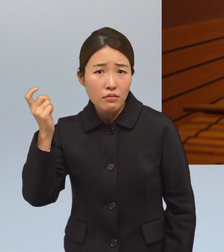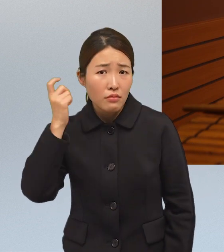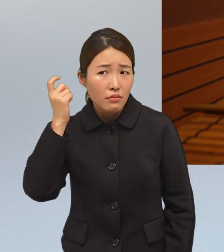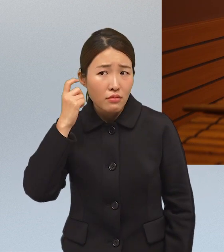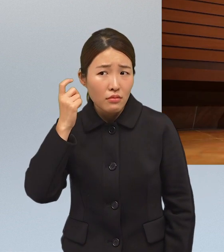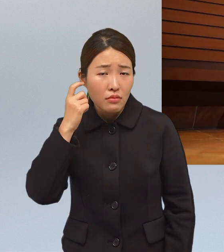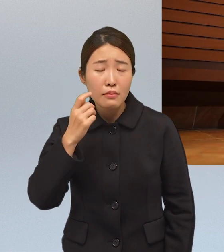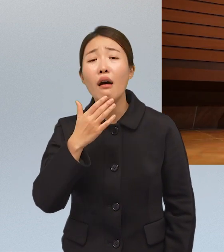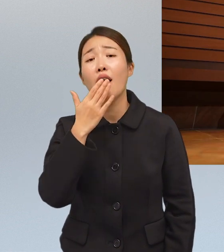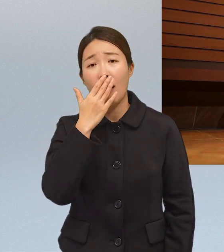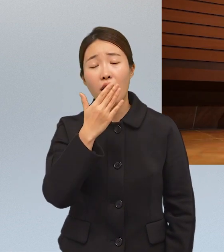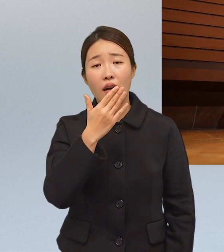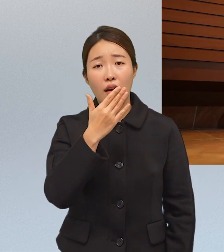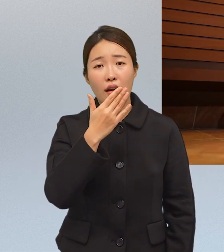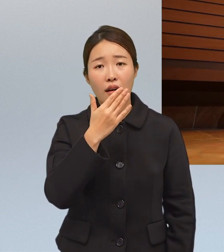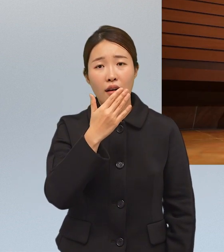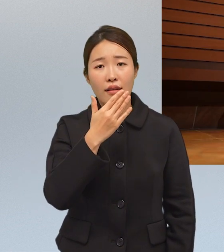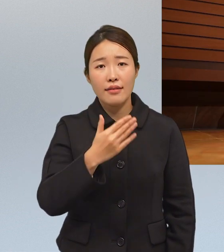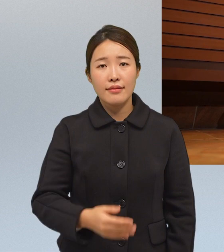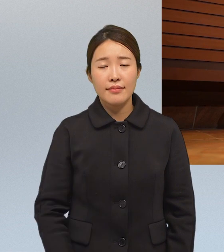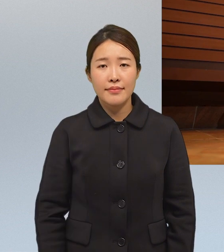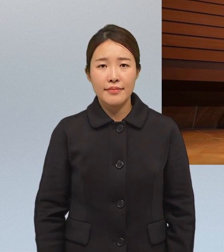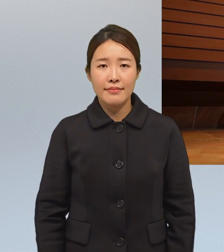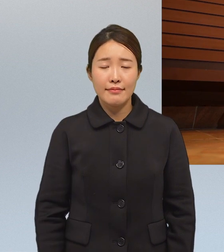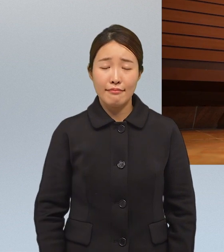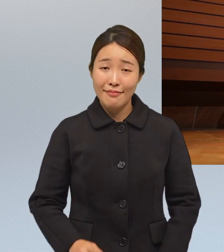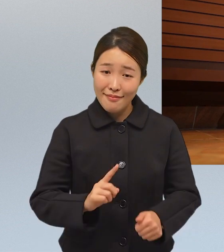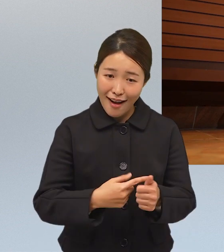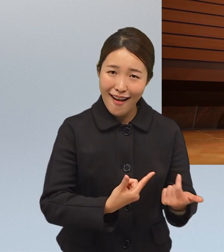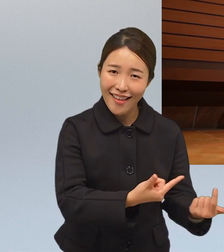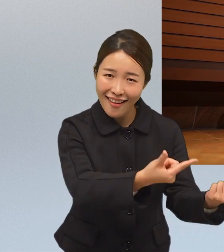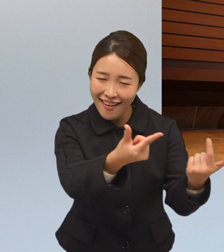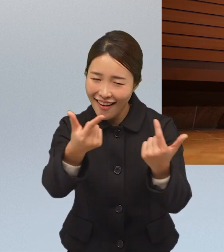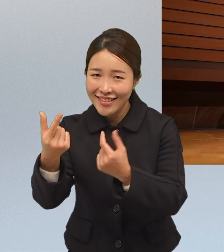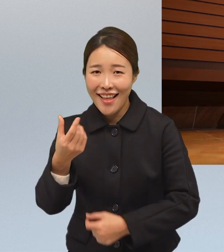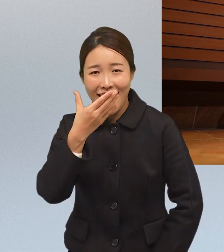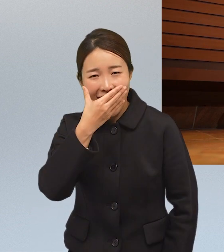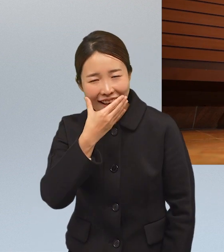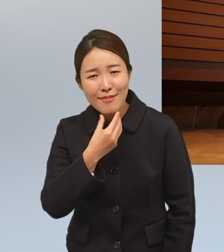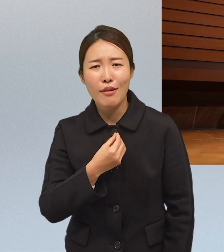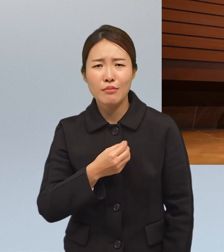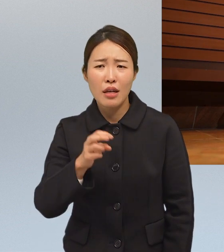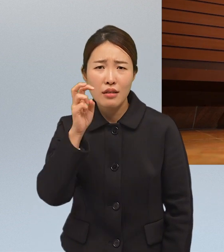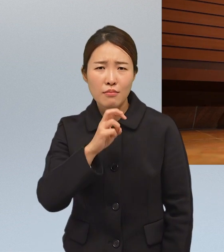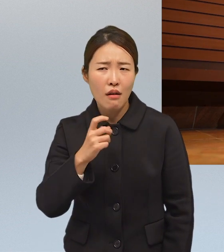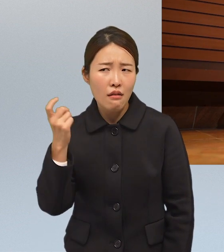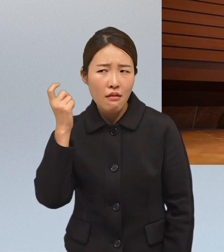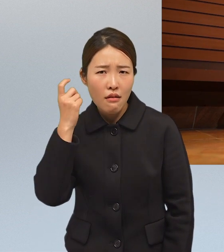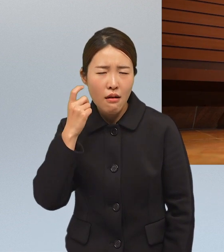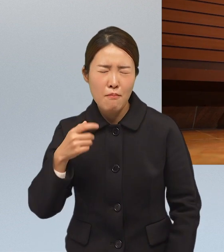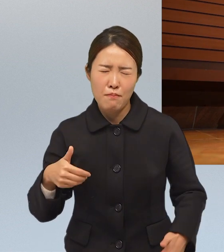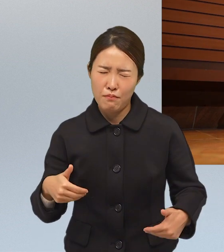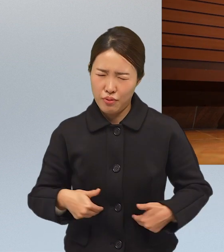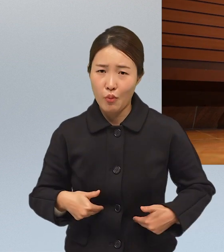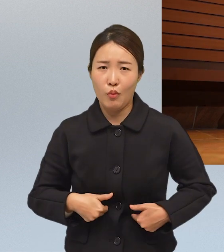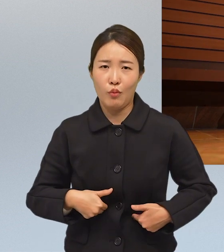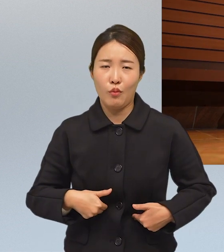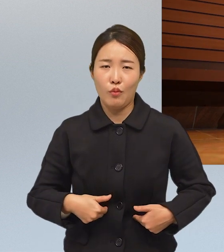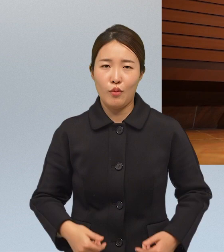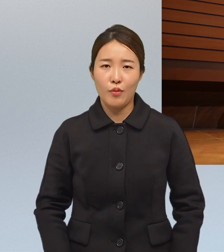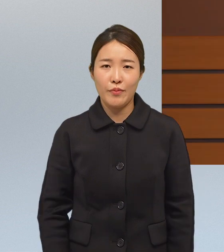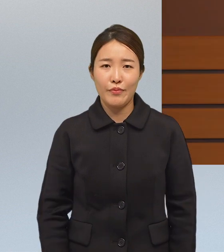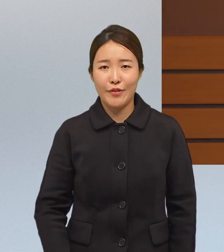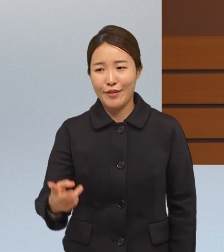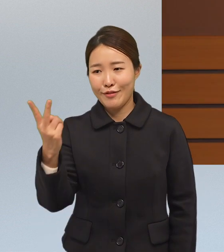음악 음악 들어갈 수 있니까 다 같이 행복하고 음악 들어오자